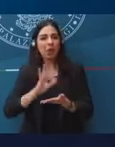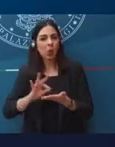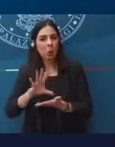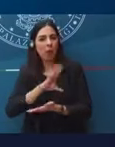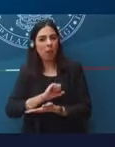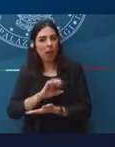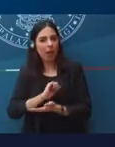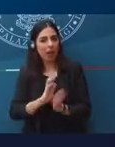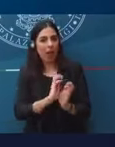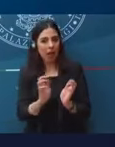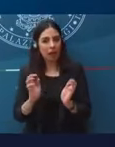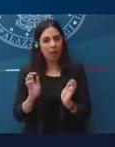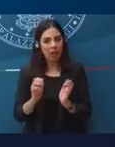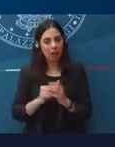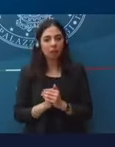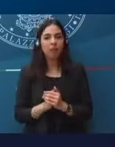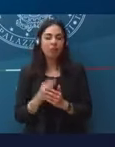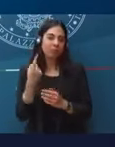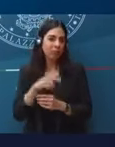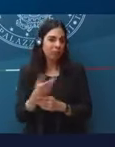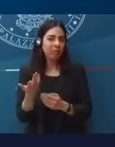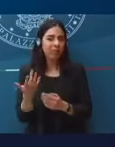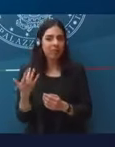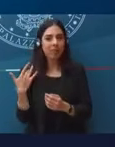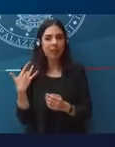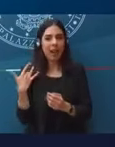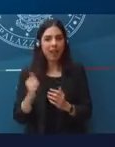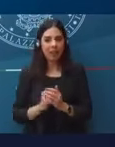Quindi questo è... Grazie.